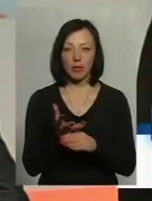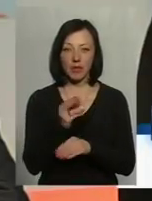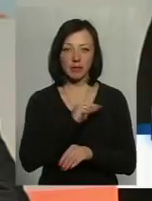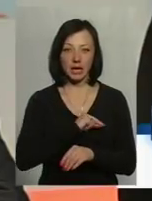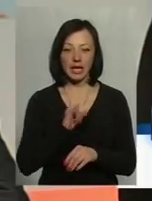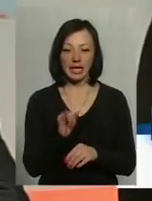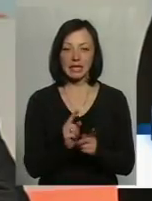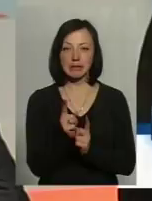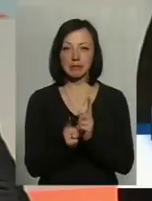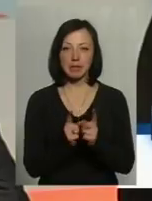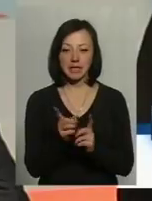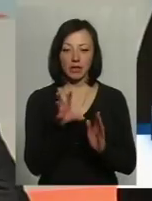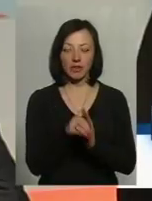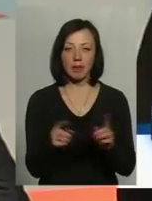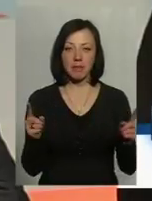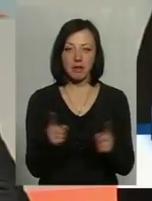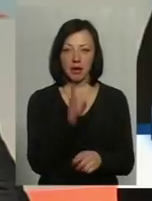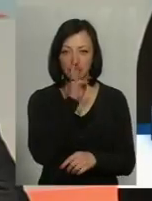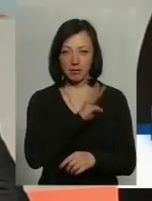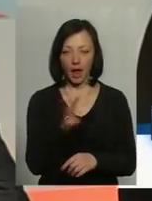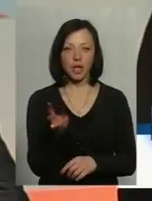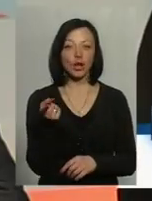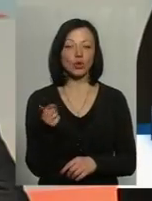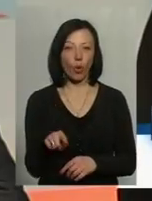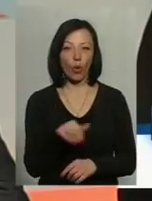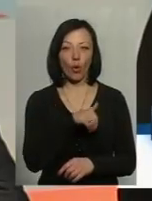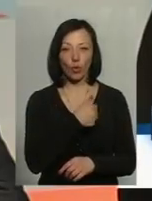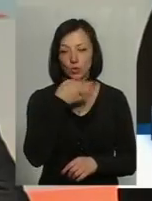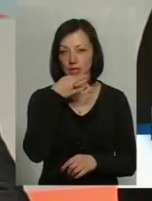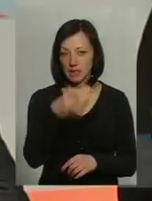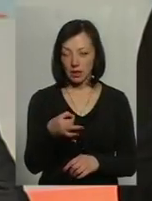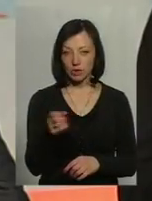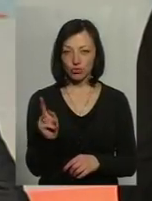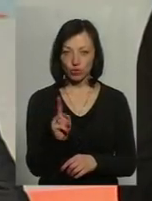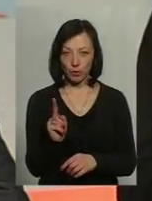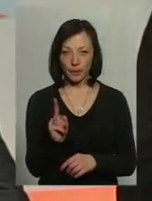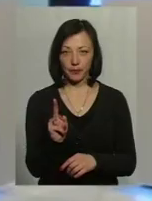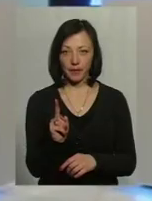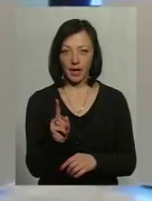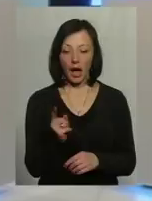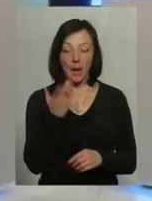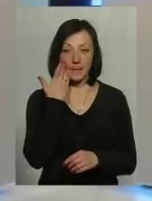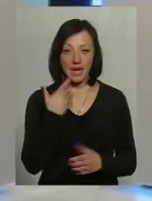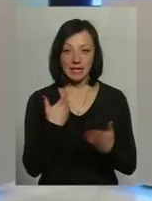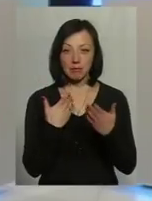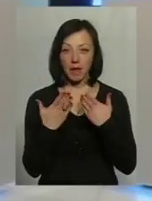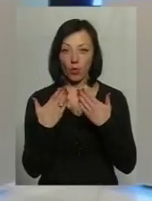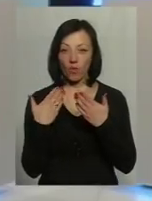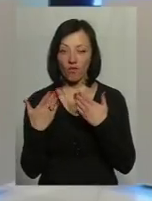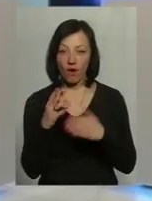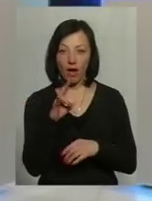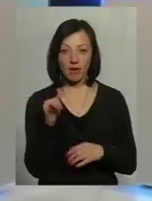складових мінімальної заробітної плати. То хочу відзначити, що при спілкуванні, зокрема,